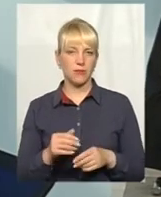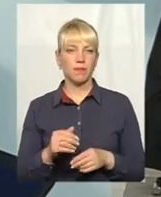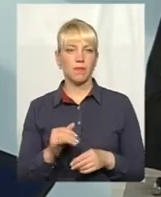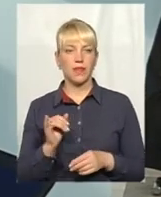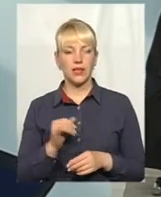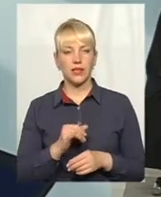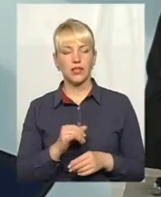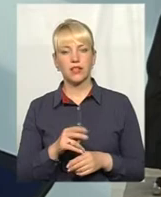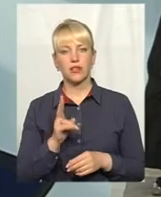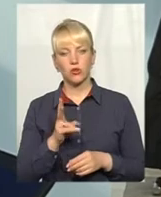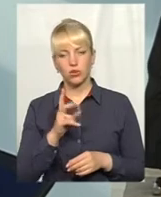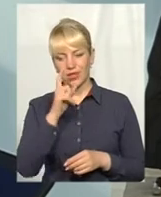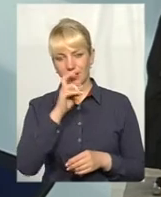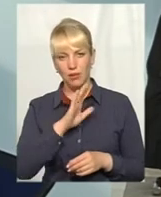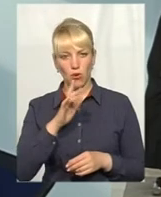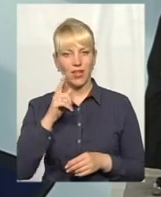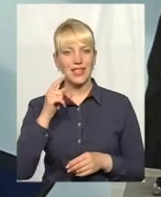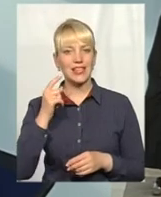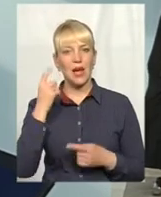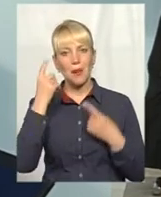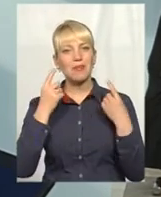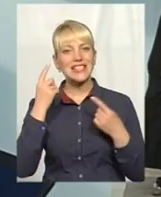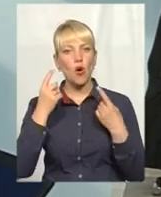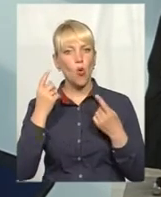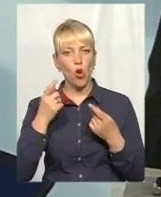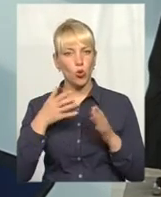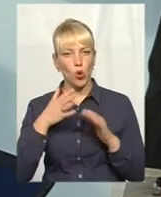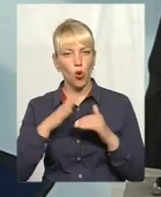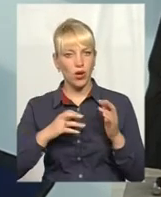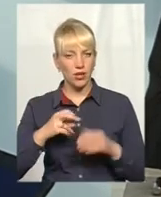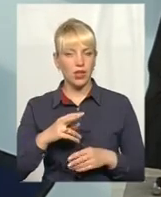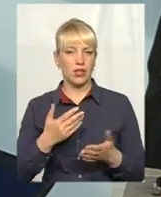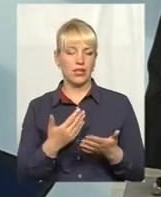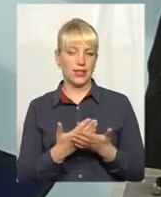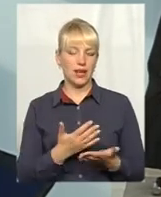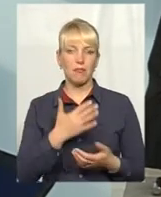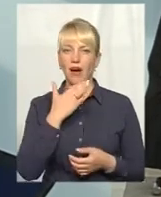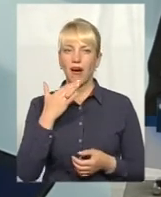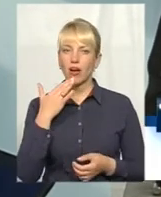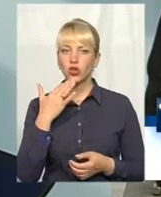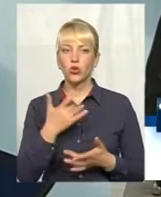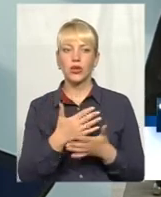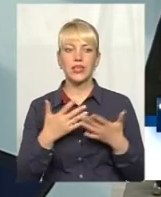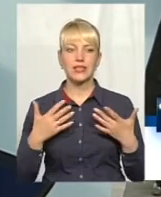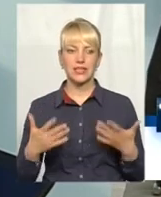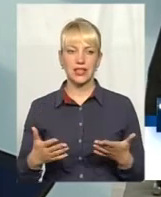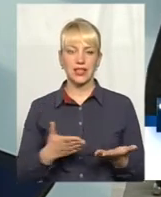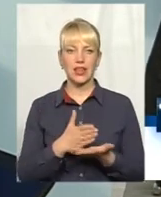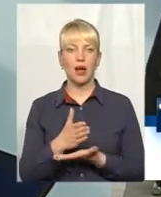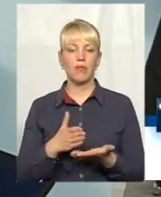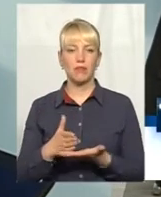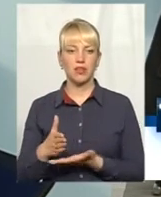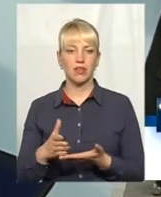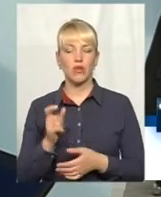Хтось непоганий психолог. Так, хтось непоганий психолог. Багато різних напрямків,